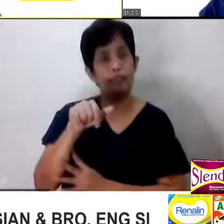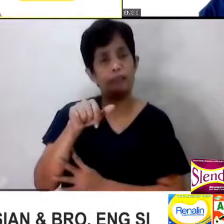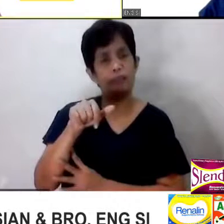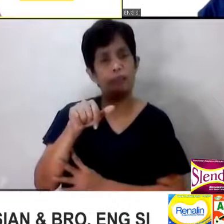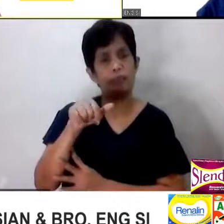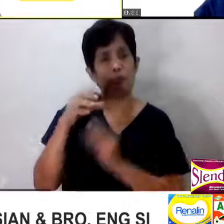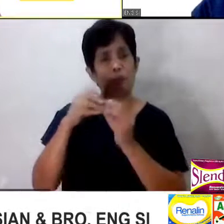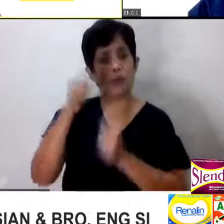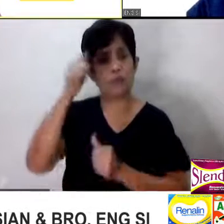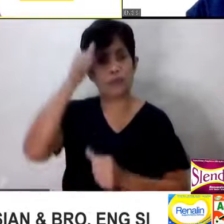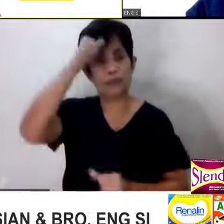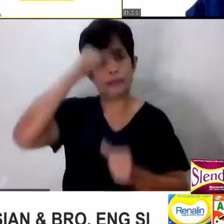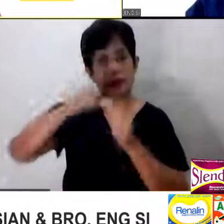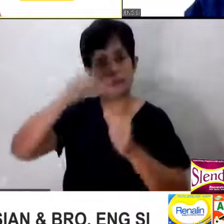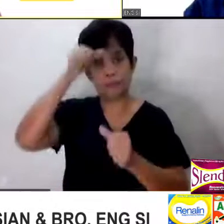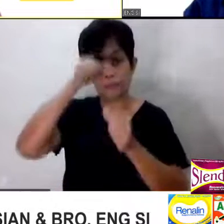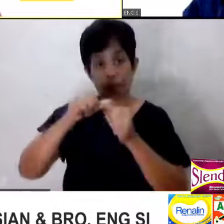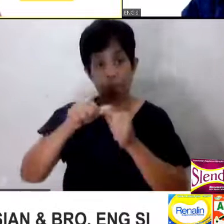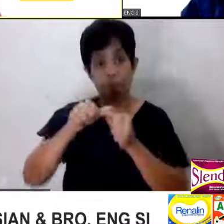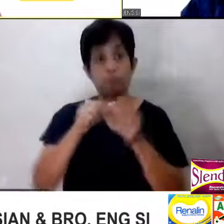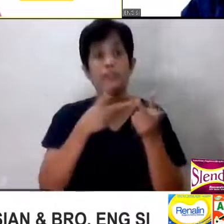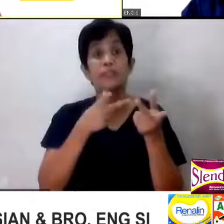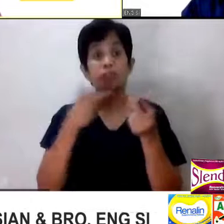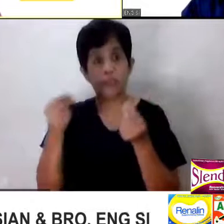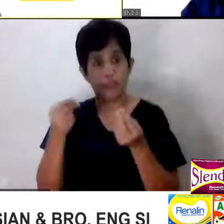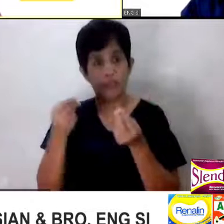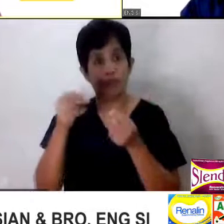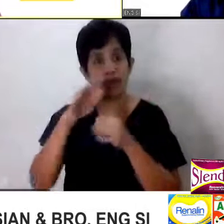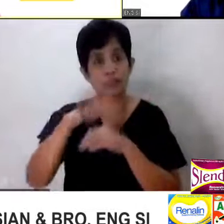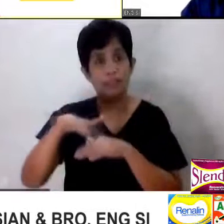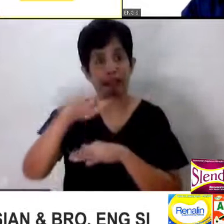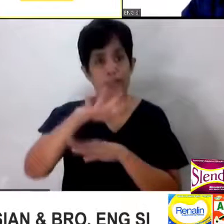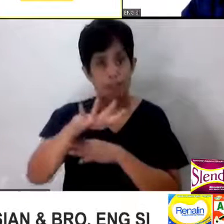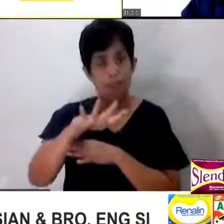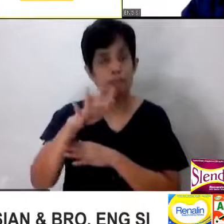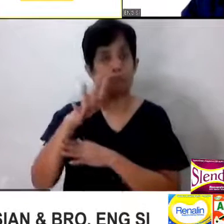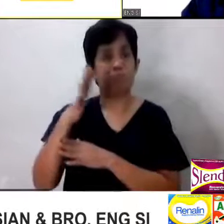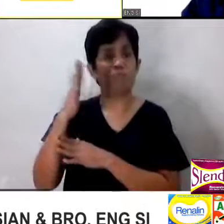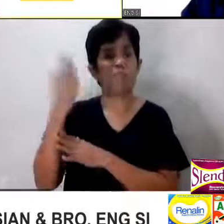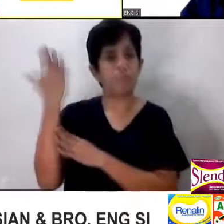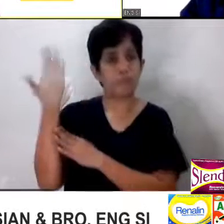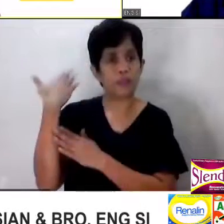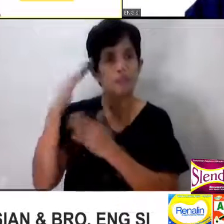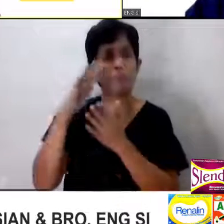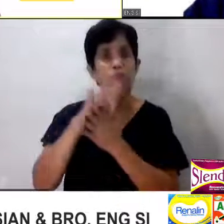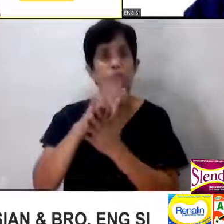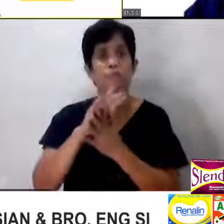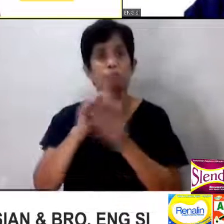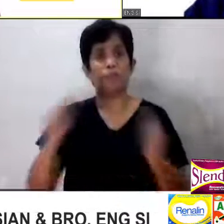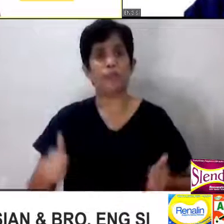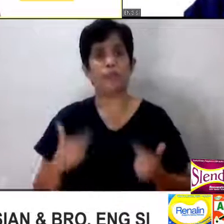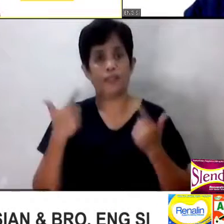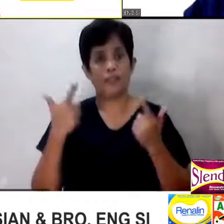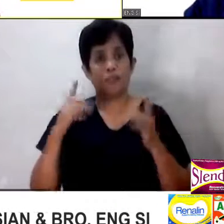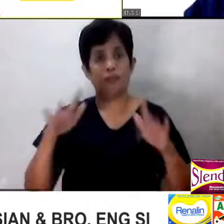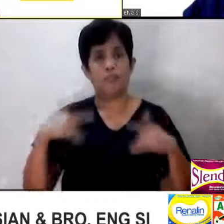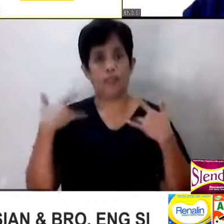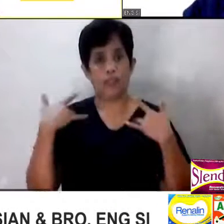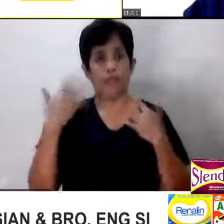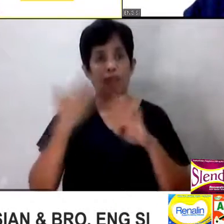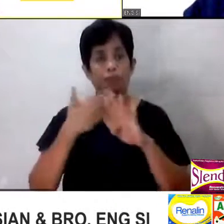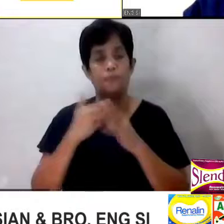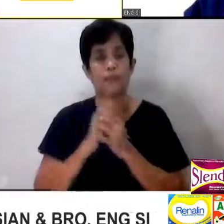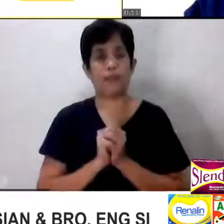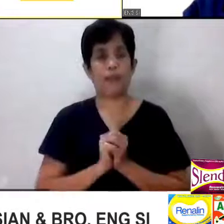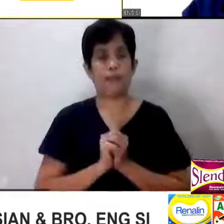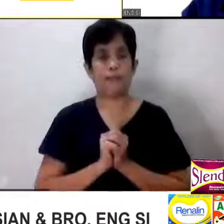mga nagawa nila. Mga nagawa nila. Nung nabubuhay sila. Okay. Bago tayo mag-break, Brother Eng, kailangan